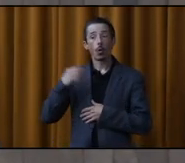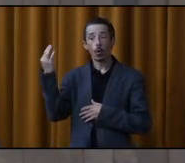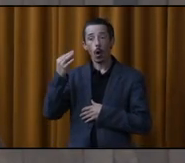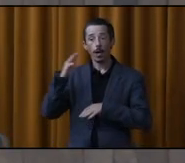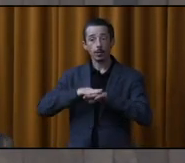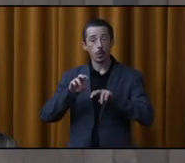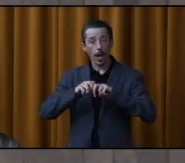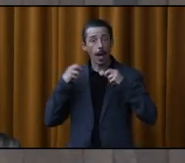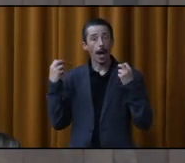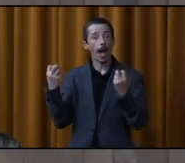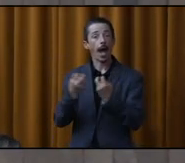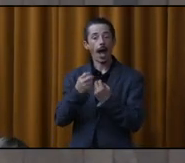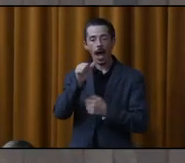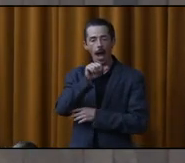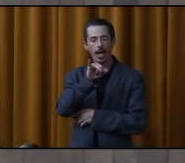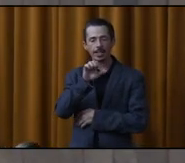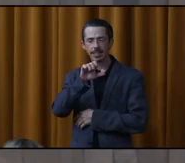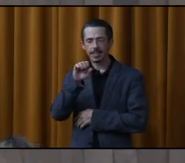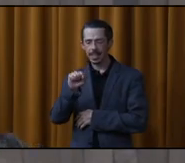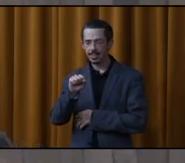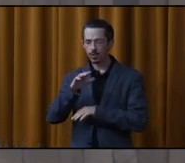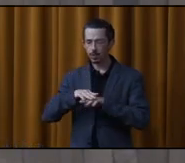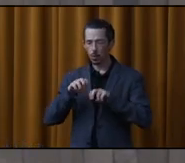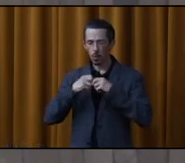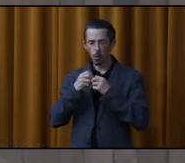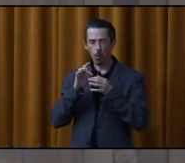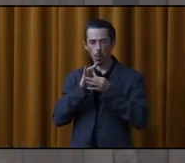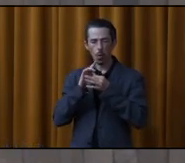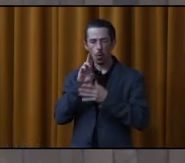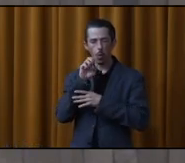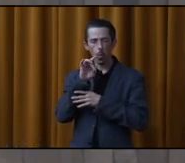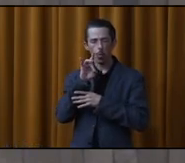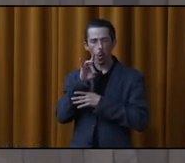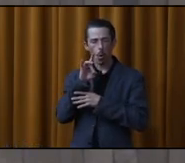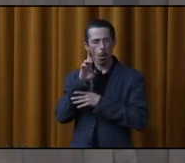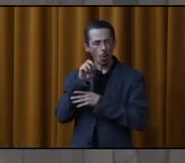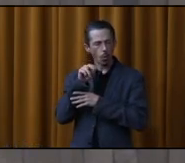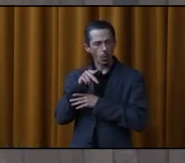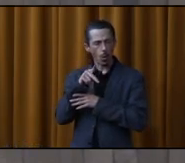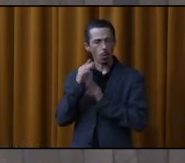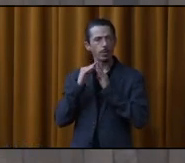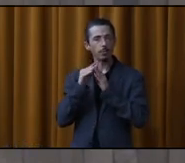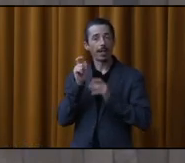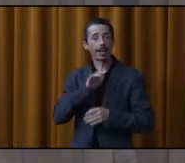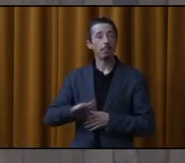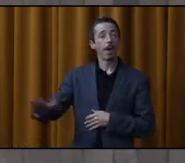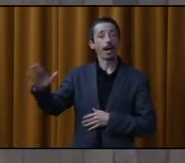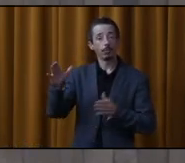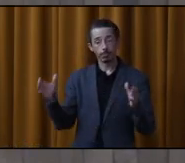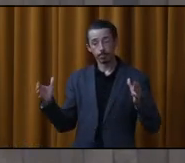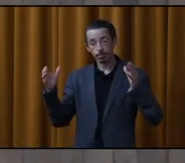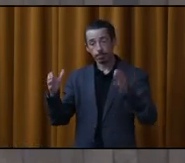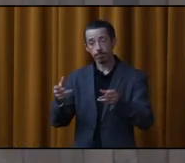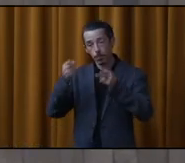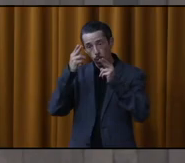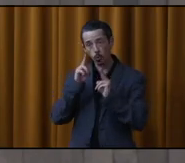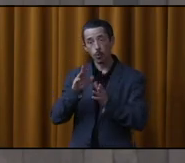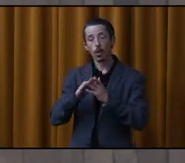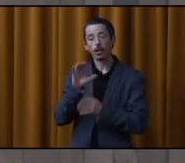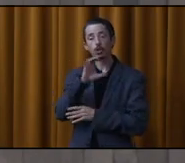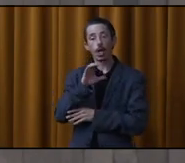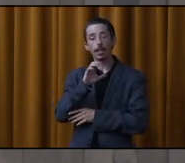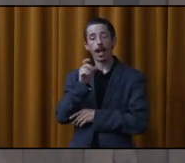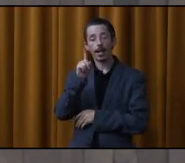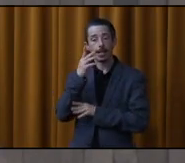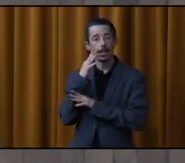vais trouver le bon terme, les assises de l'Union des municipalités du Québec, où nous avons eu l'occasion de reconnaître Mme Chantal Deschamps comme